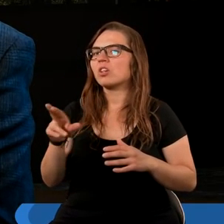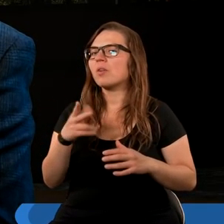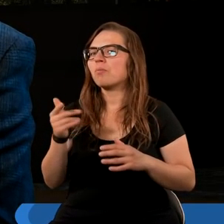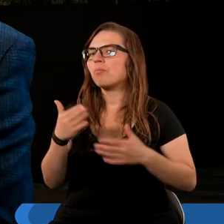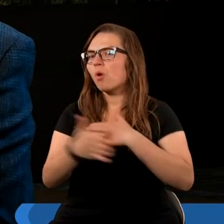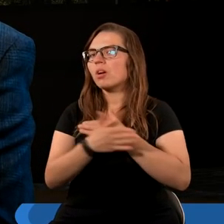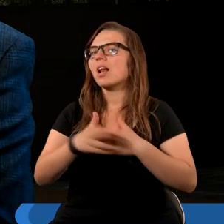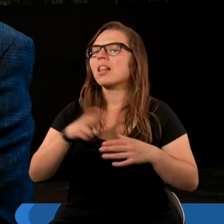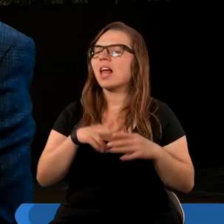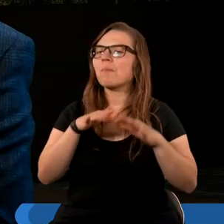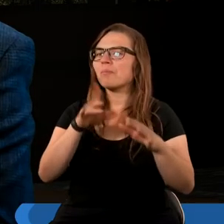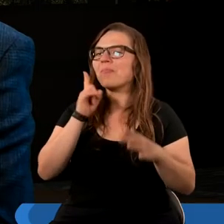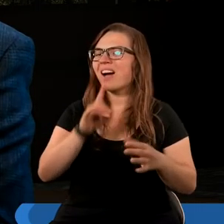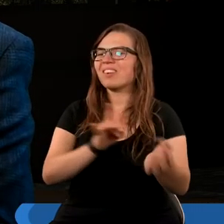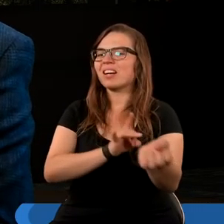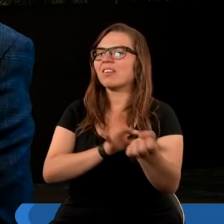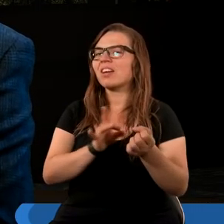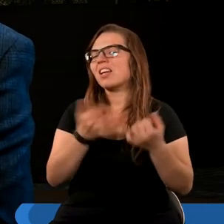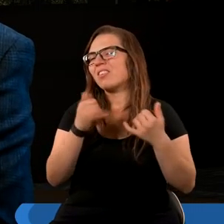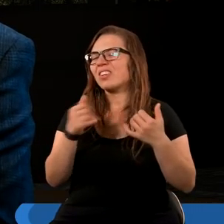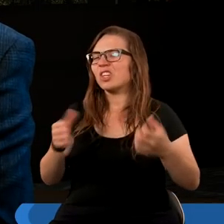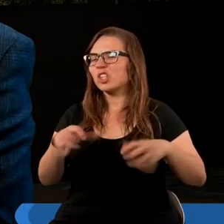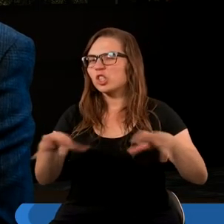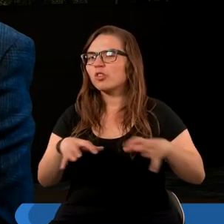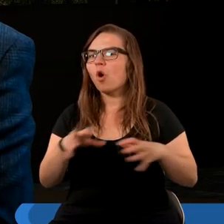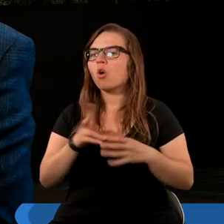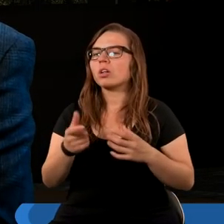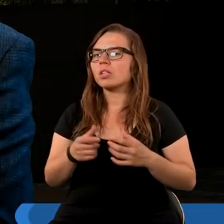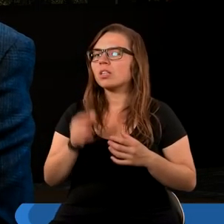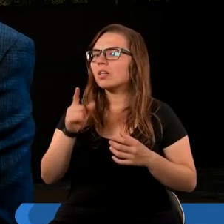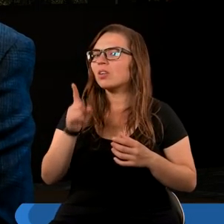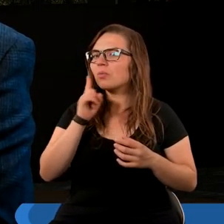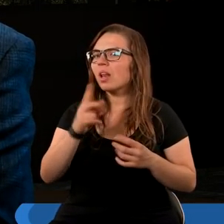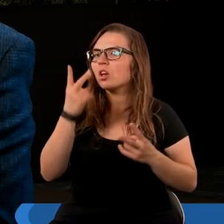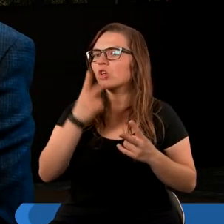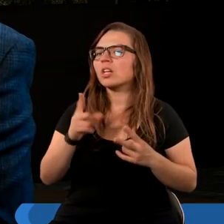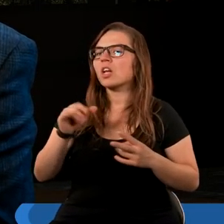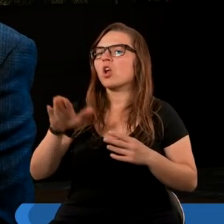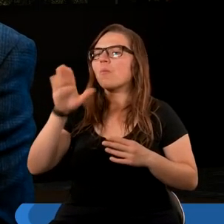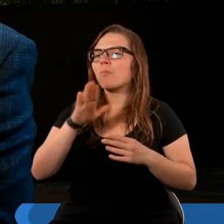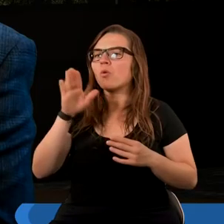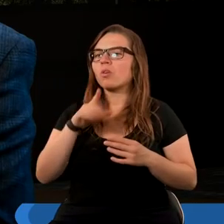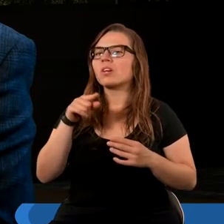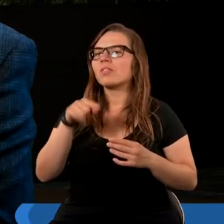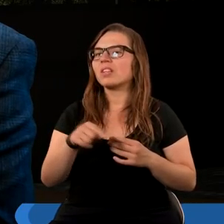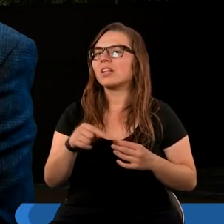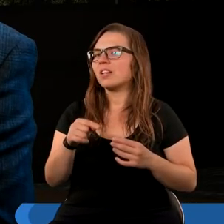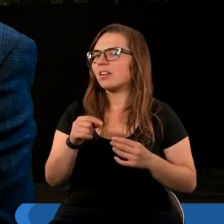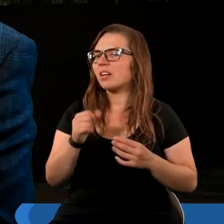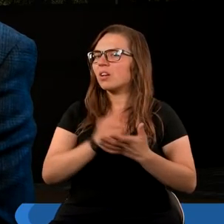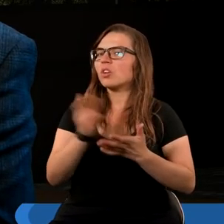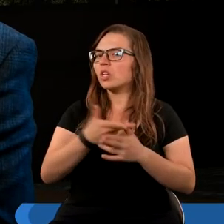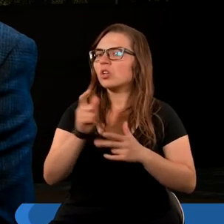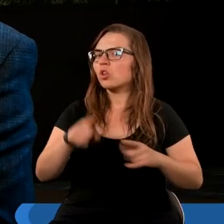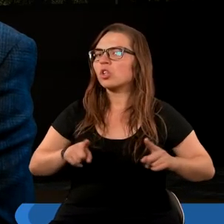polegała na przelewie prawdziwej krwi ludzi. Aż nagle czytamy, że Bóg w tym czasie, kiedy to